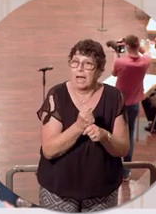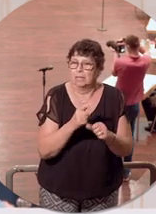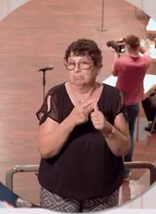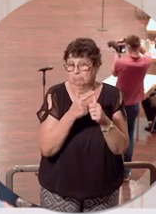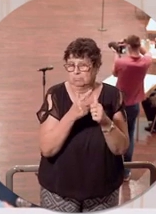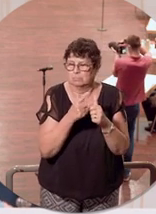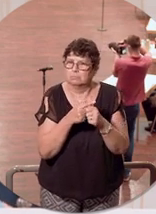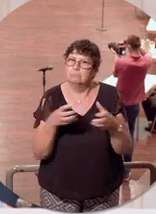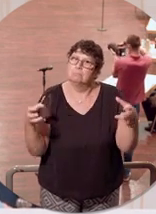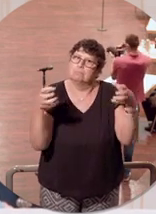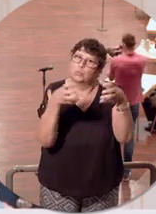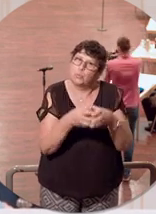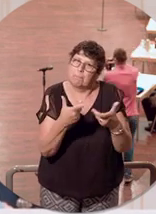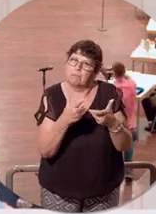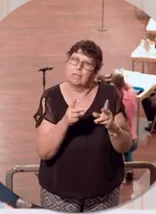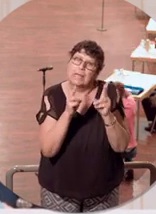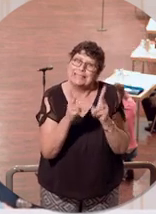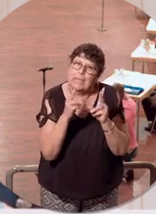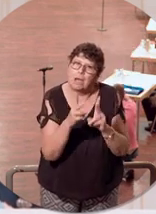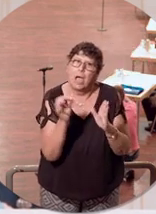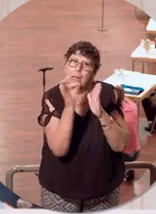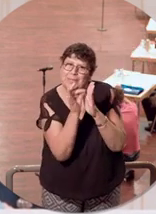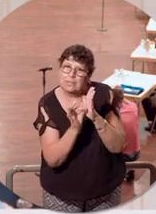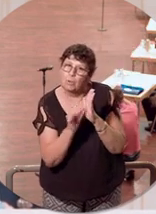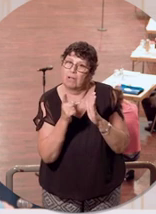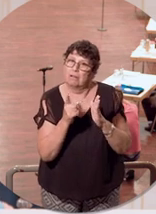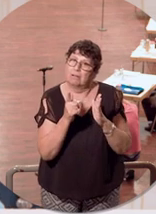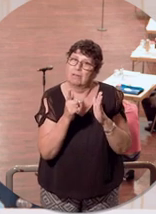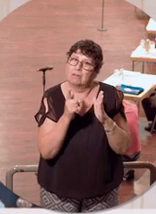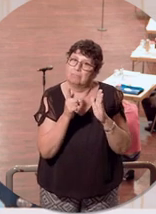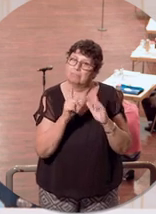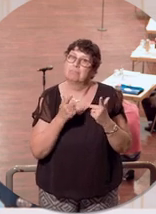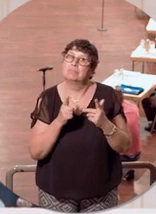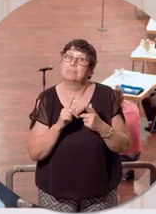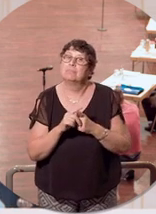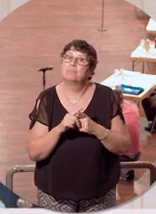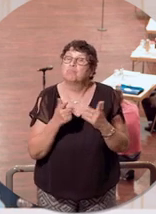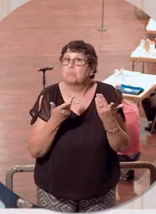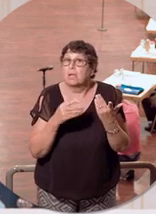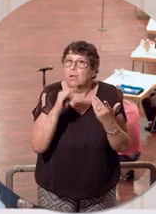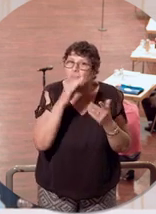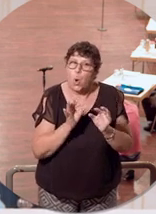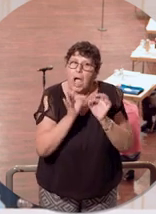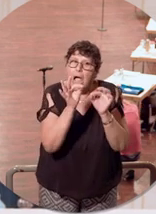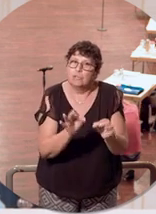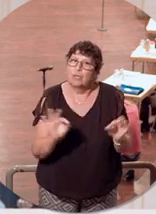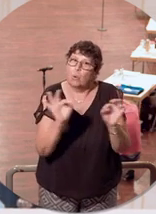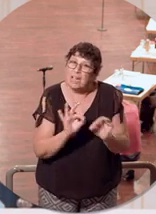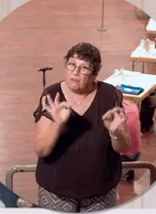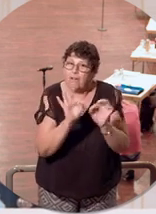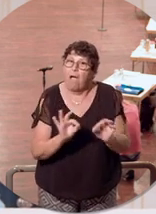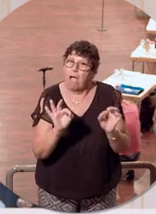Zusammenkünfte unter sicheren Bedingungen möglichst ins Freie verlagert werden, wo die Ansteckungsgefahr ja laut